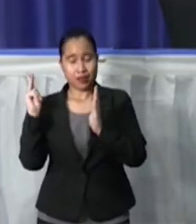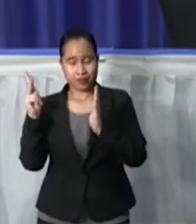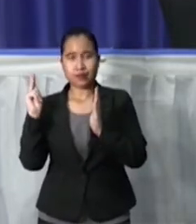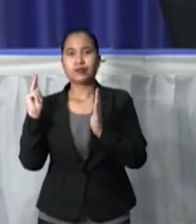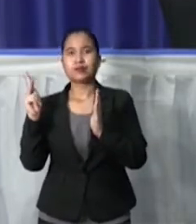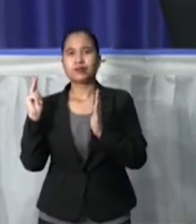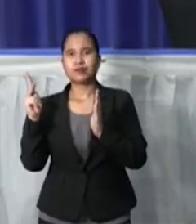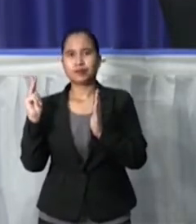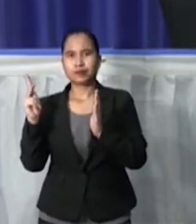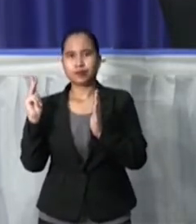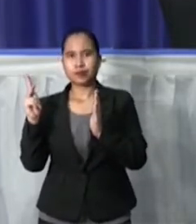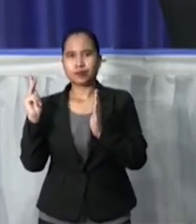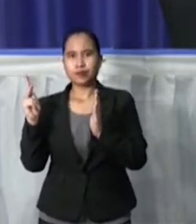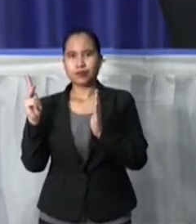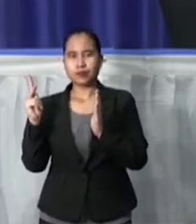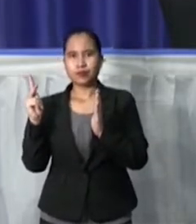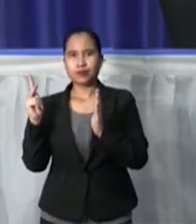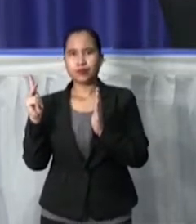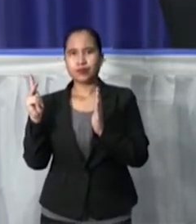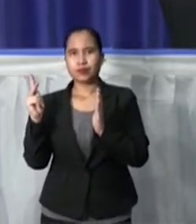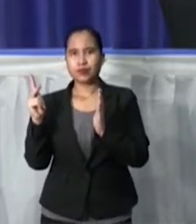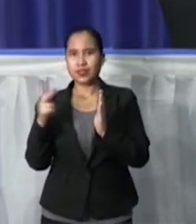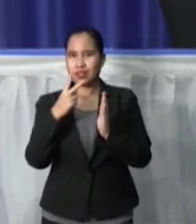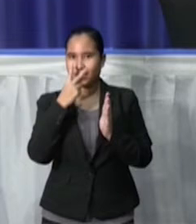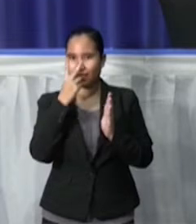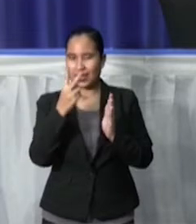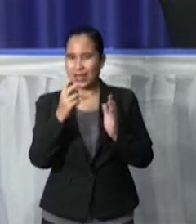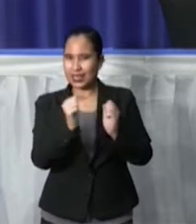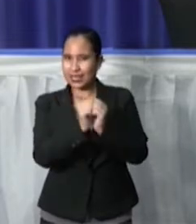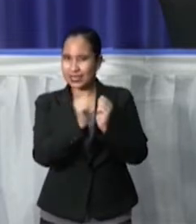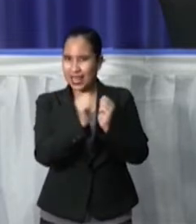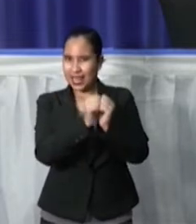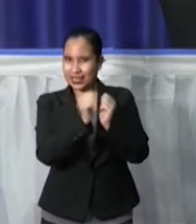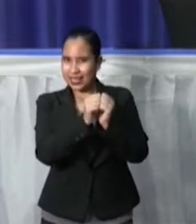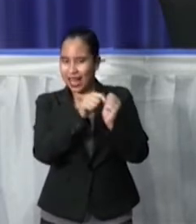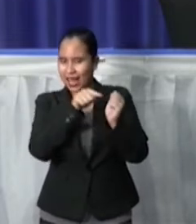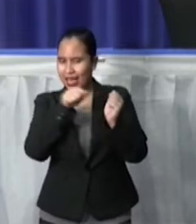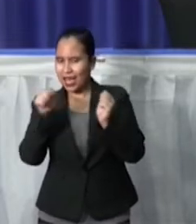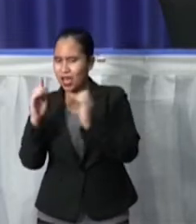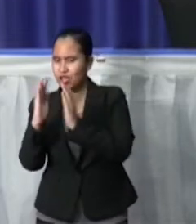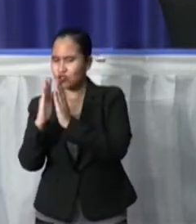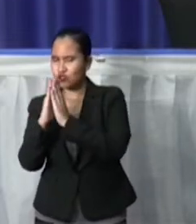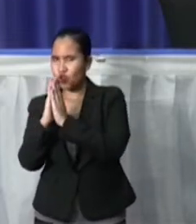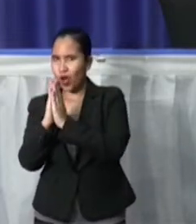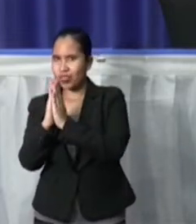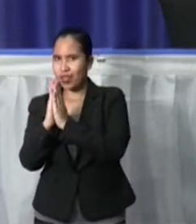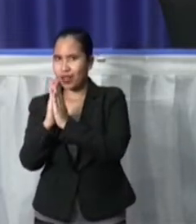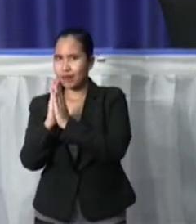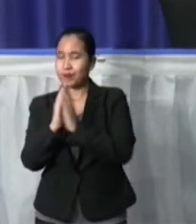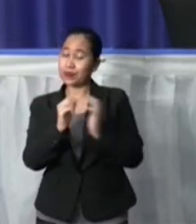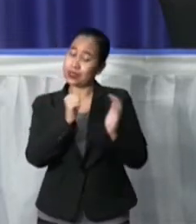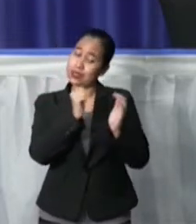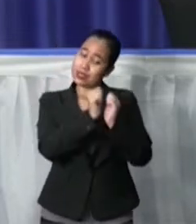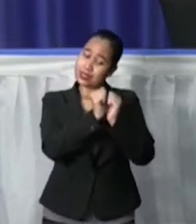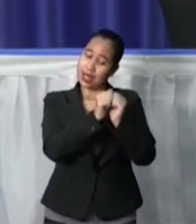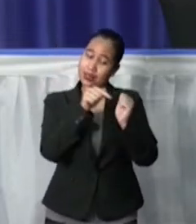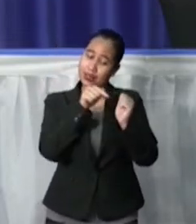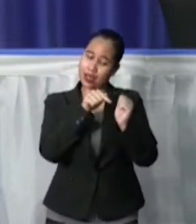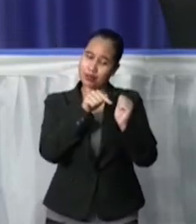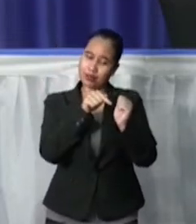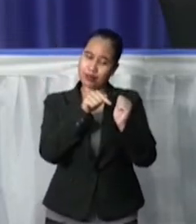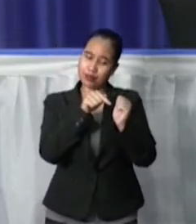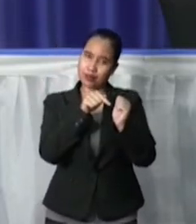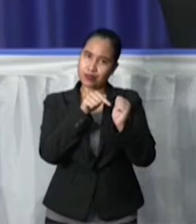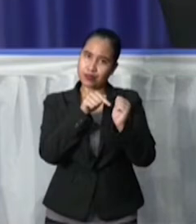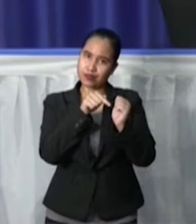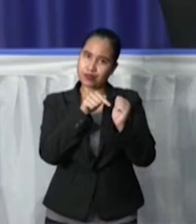Inderdaad, als je zou kijken naar wat naar zaterdag in vergelijking met zondag. Dat was de zaterdag, alhoewel we